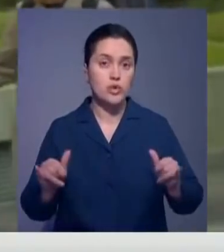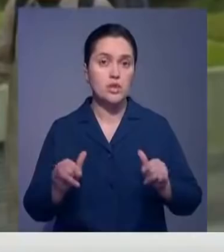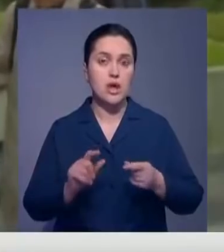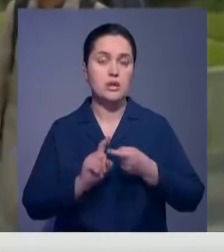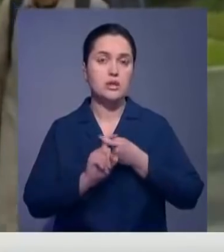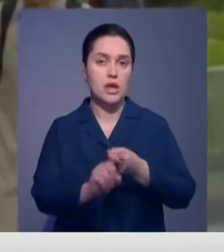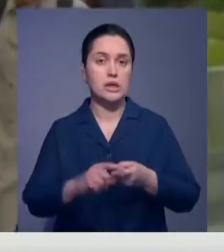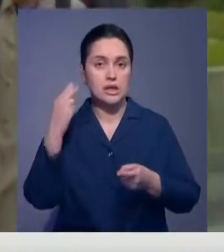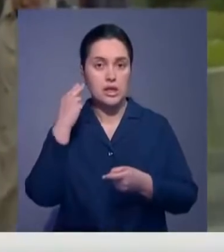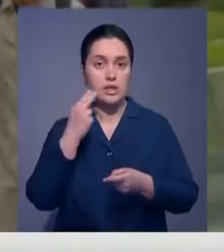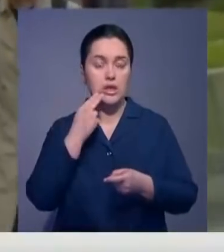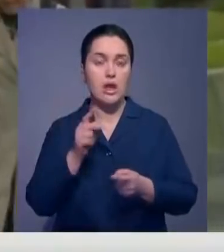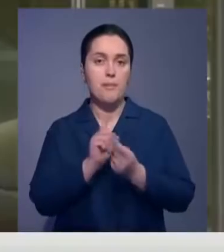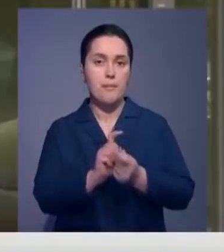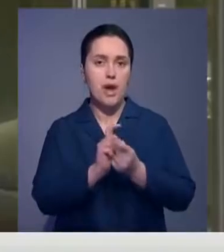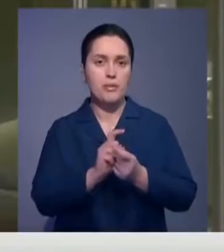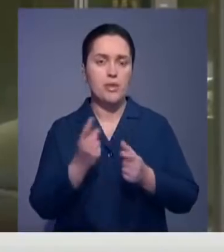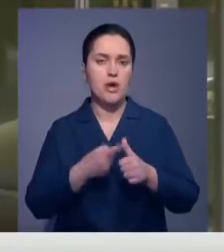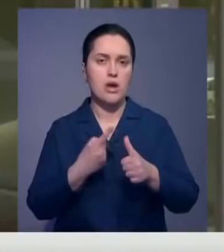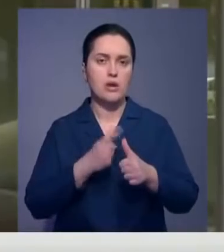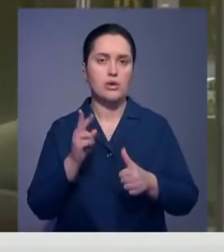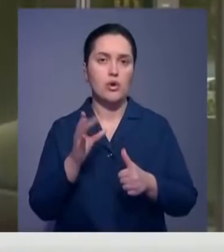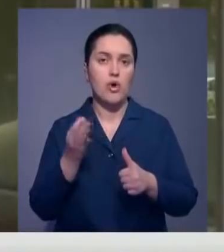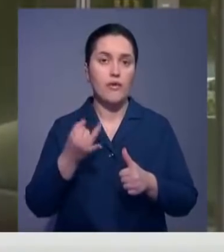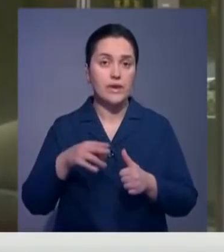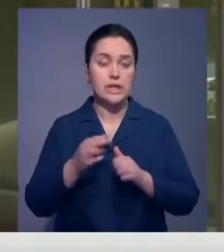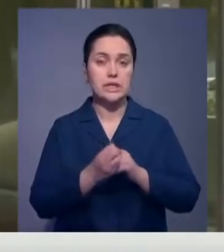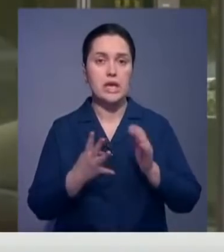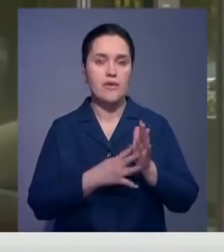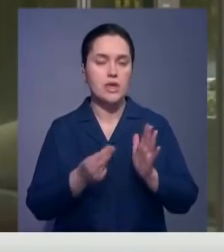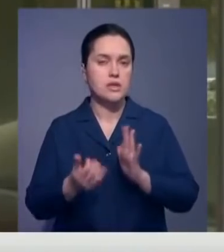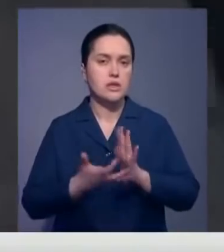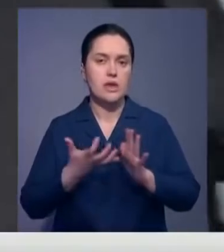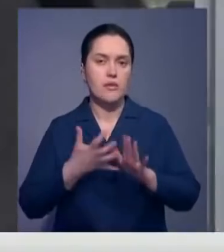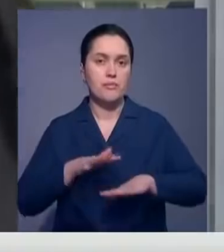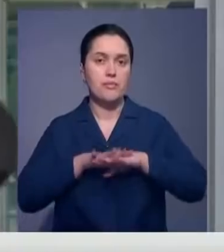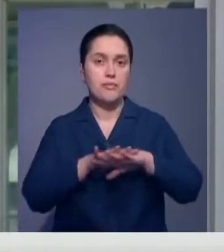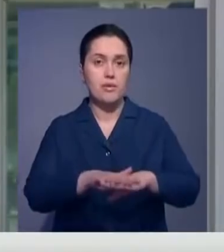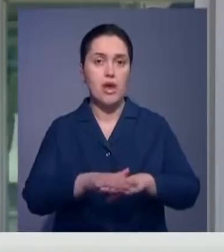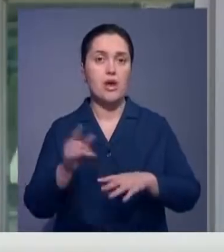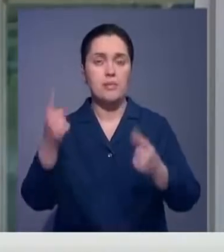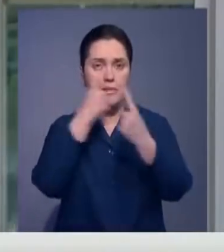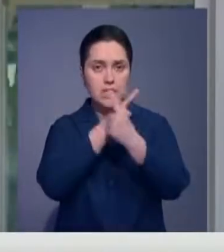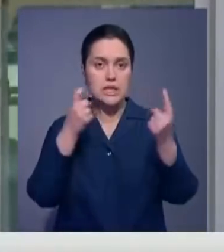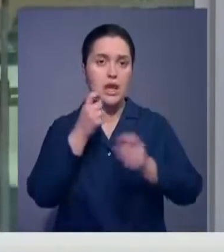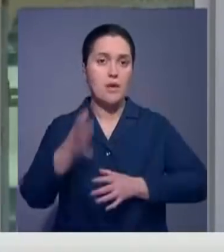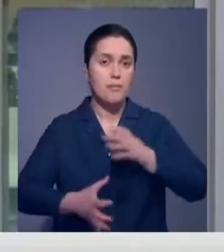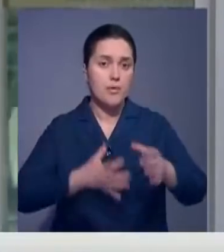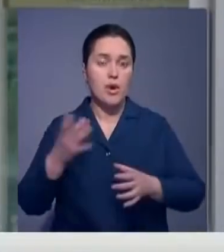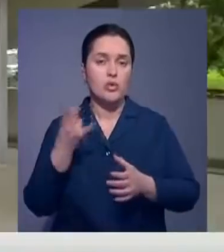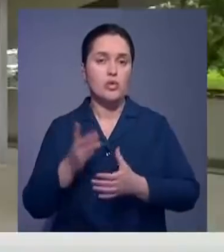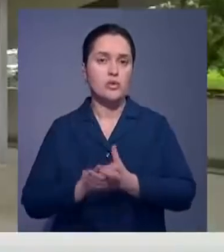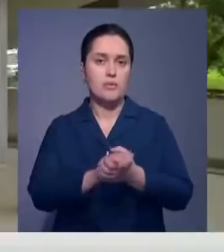заражения в Китае. По его словам, на борьбу с COVID-19 выделяют недостаточно денег. Гибрейсус призвал мировое